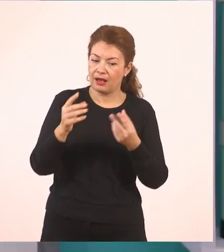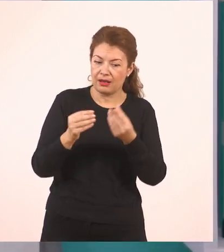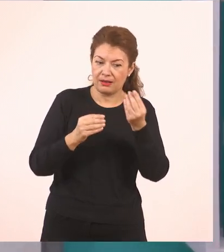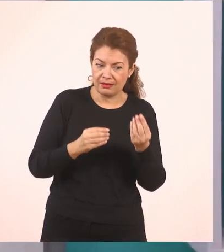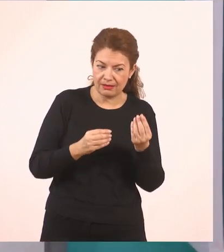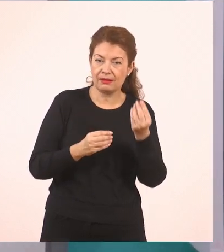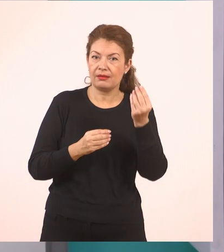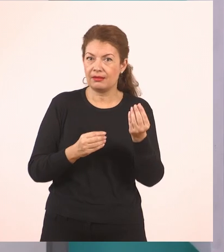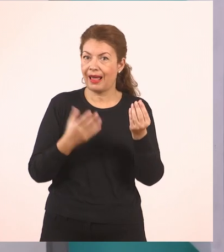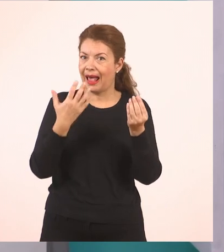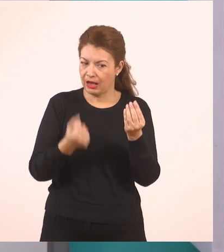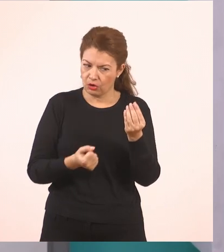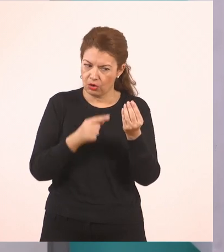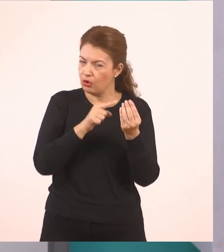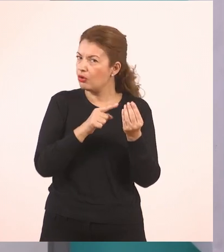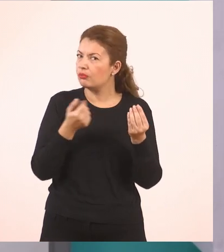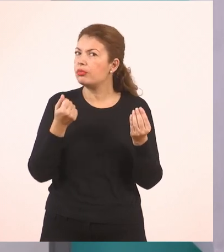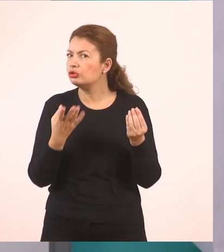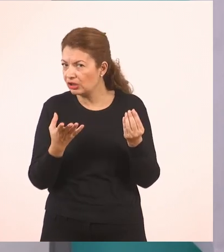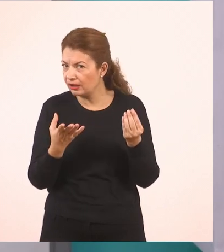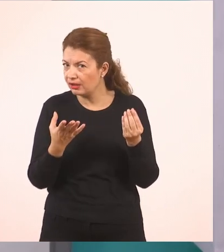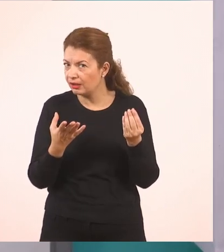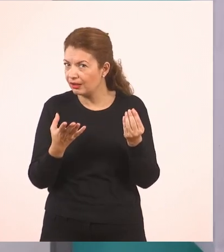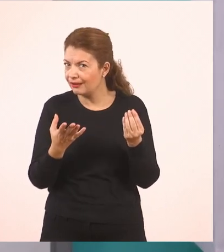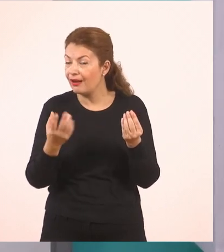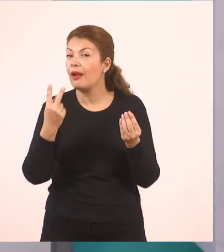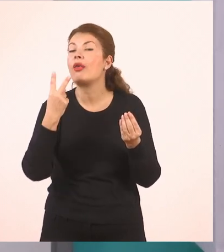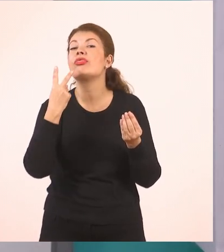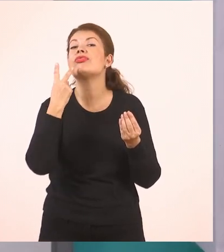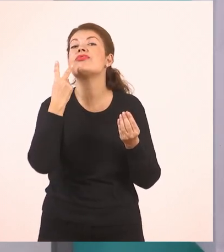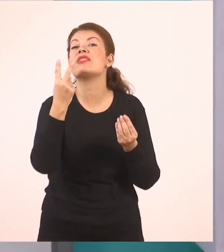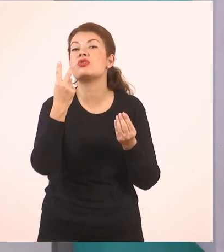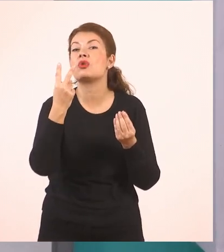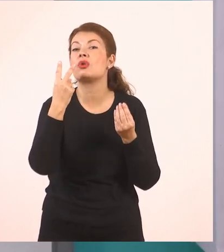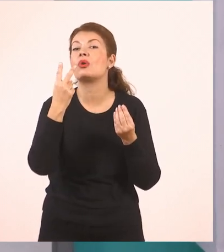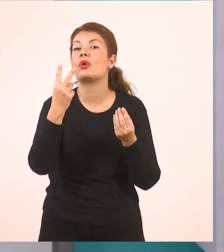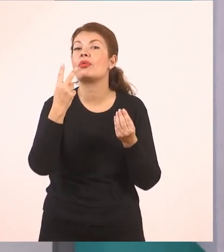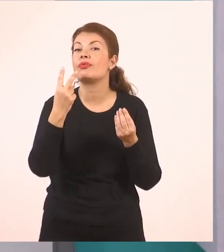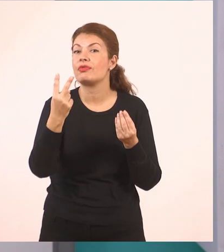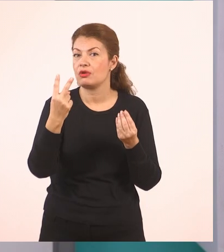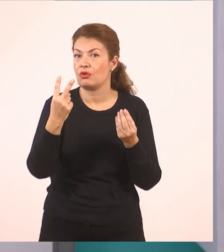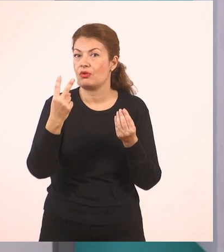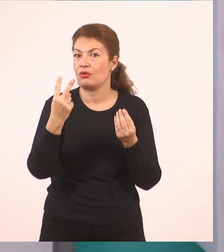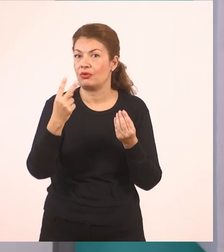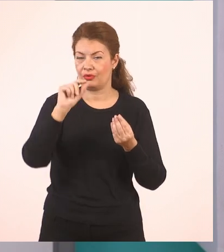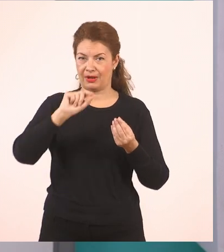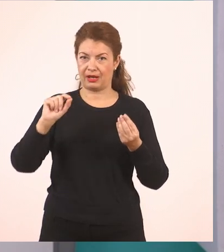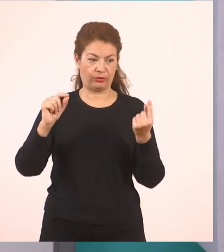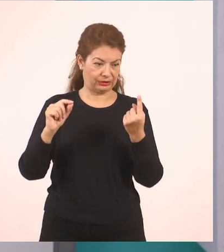έχω στα χέρια μου έναν, δύο μαρκαδόρους. Έναν, δύο